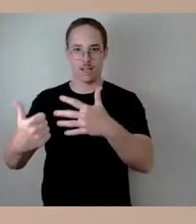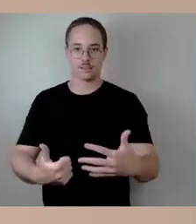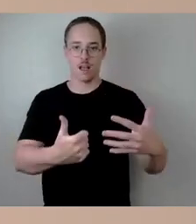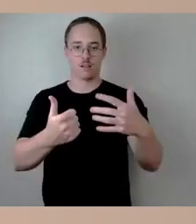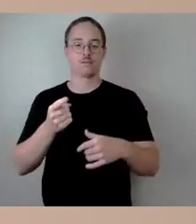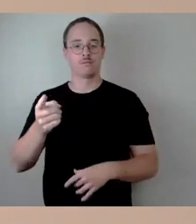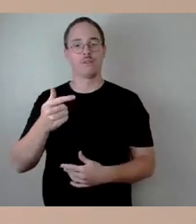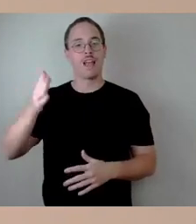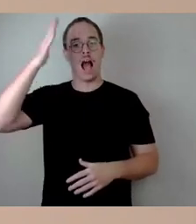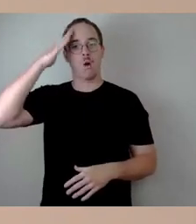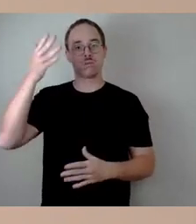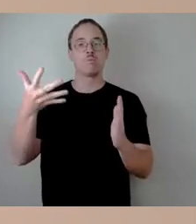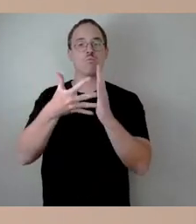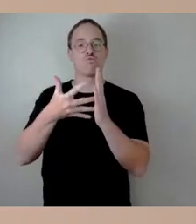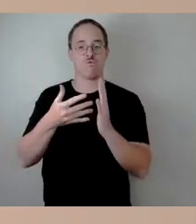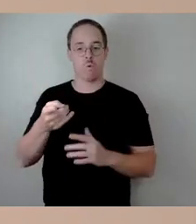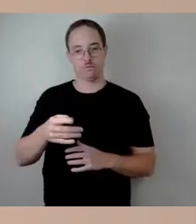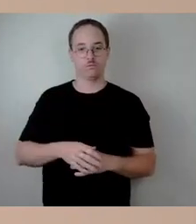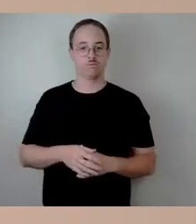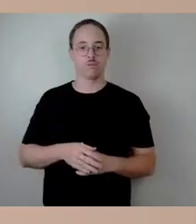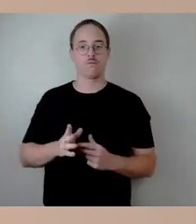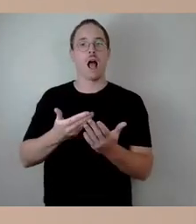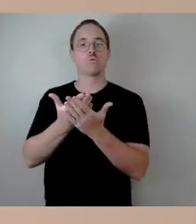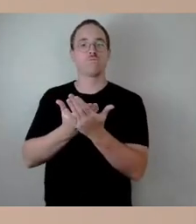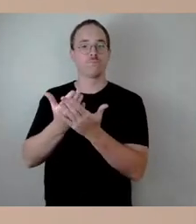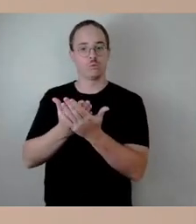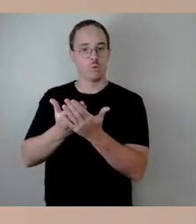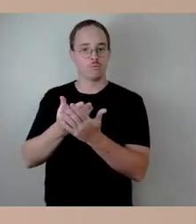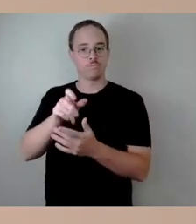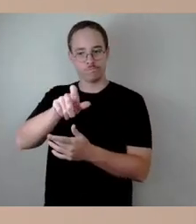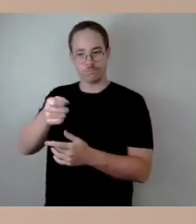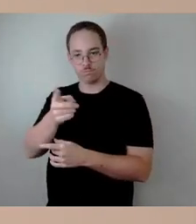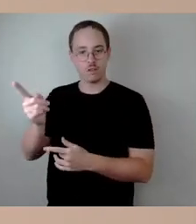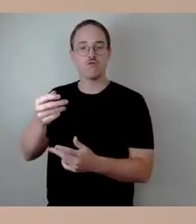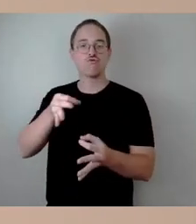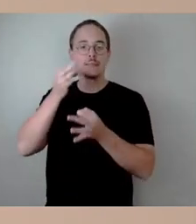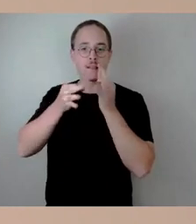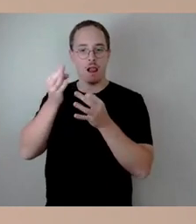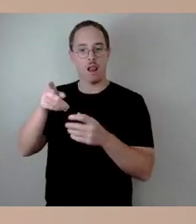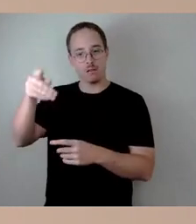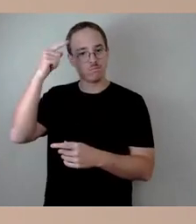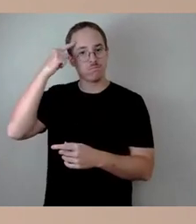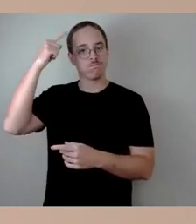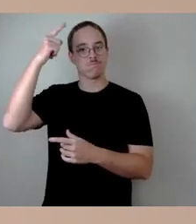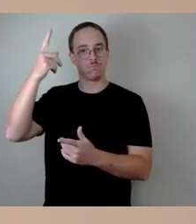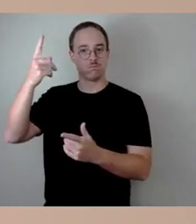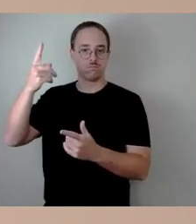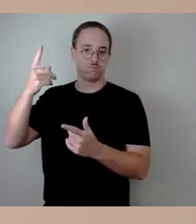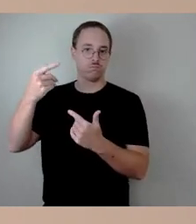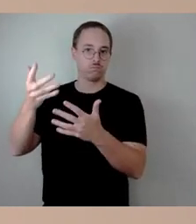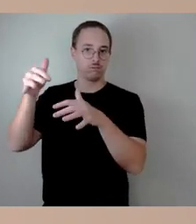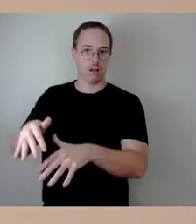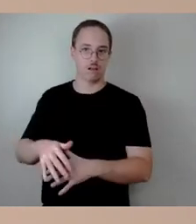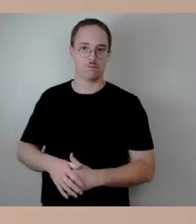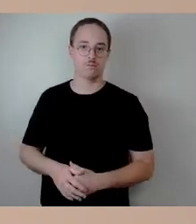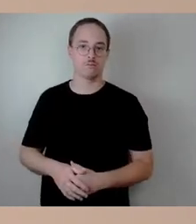ausgebildete Bauwerksprüfer. Die letzte Prüfung hat bei der Carola